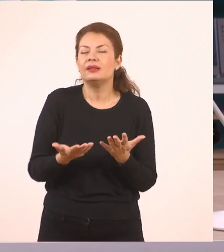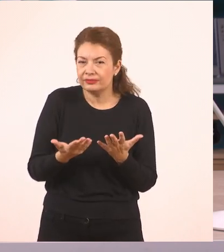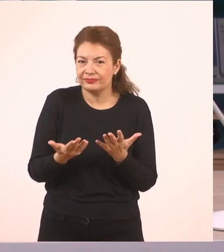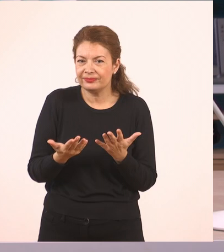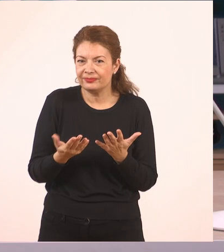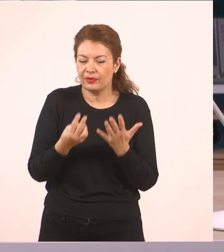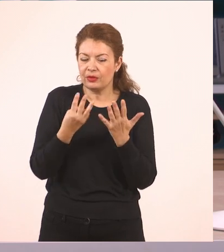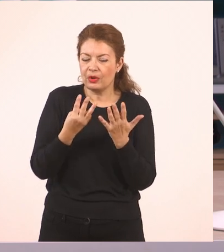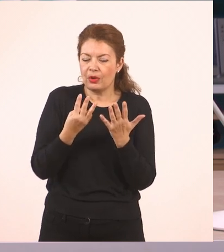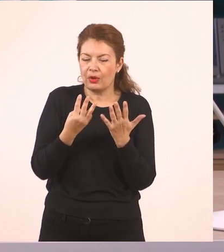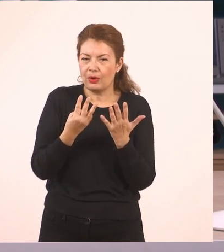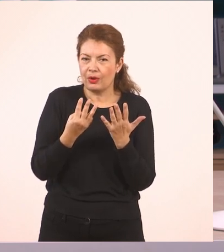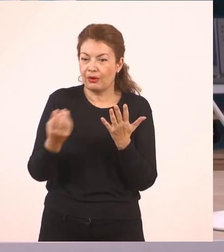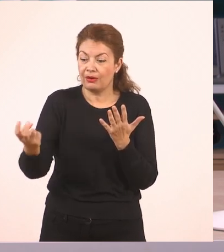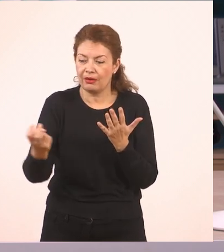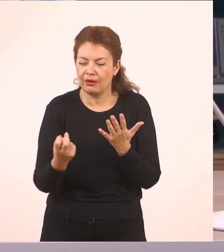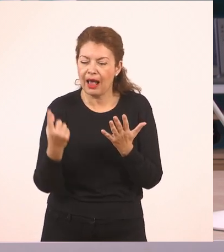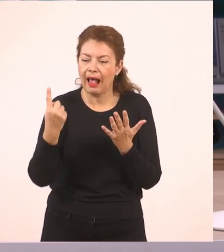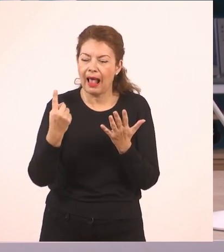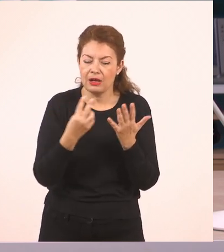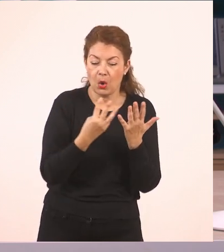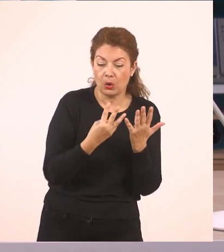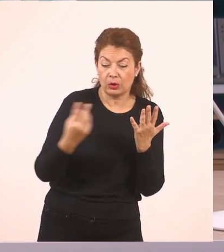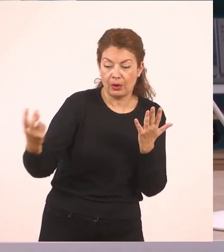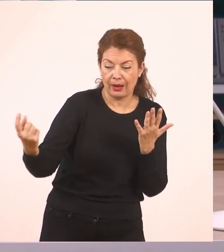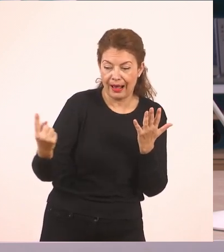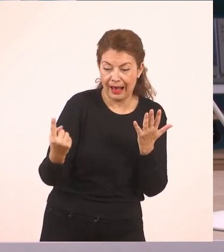θα ανέβω 1 παραπάνω,